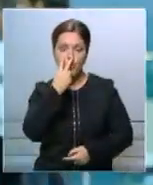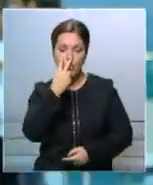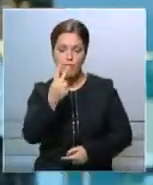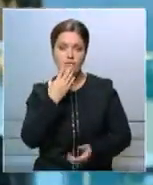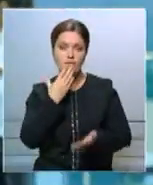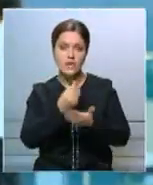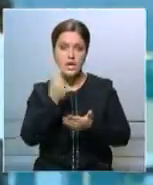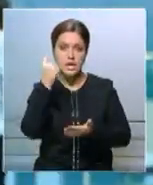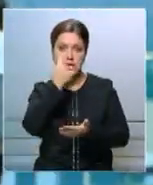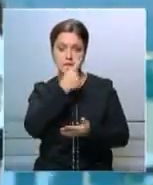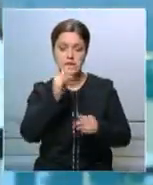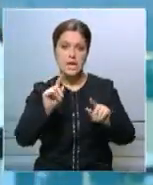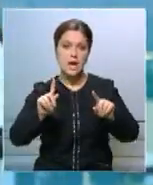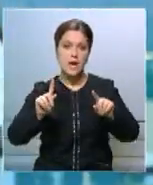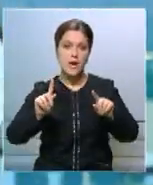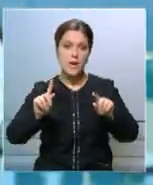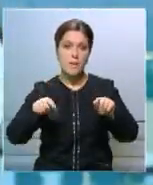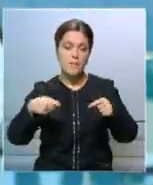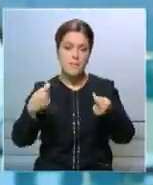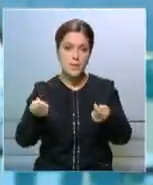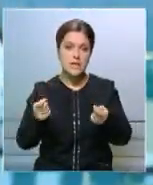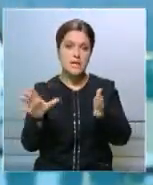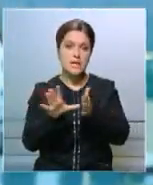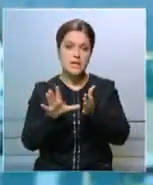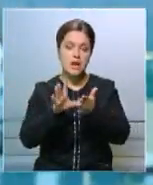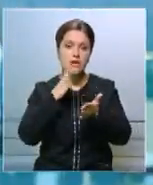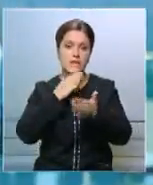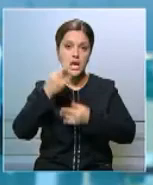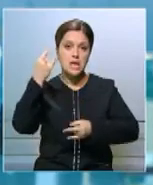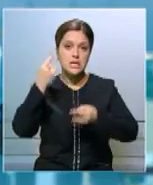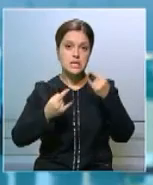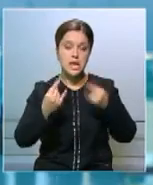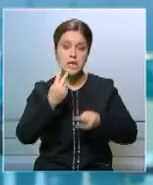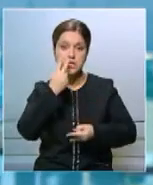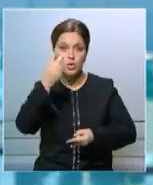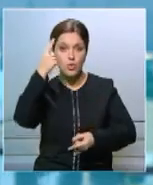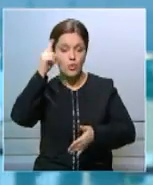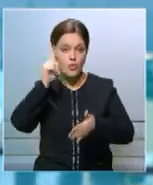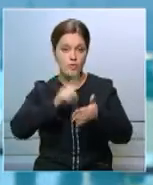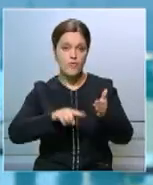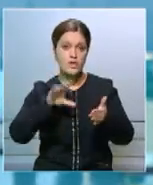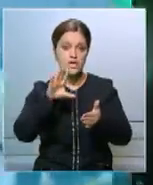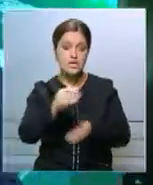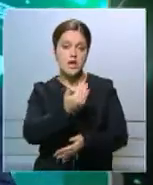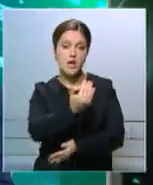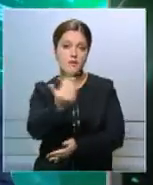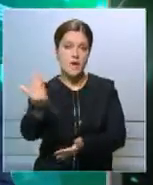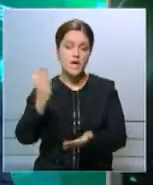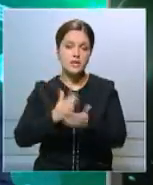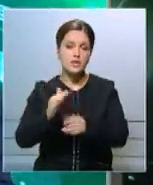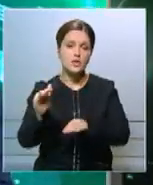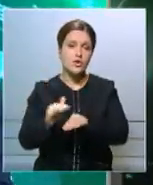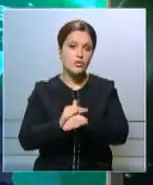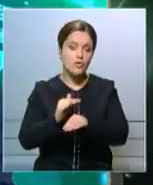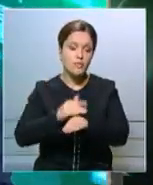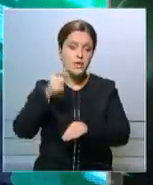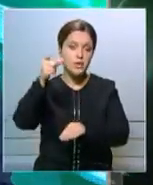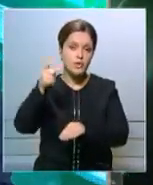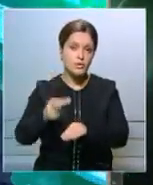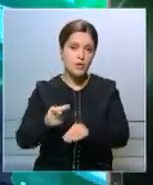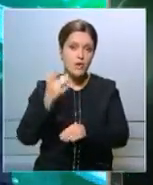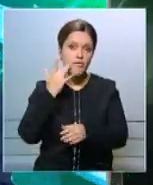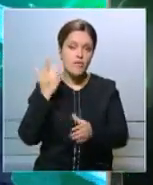своими глазами и передать царящую атмосферу нашим телезрителям. Уверена, что и среди них есть добрые, отзывчивые люди, которые